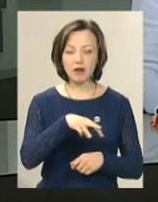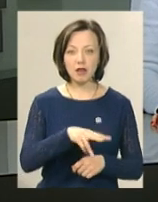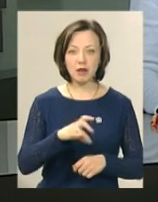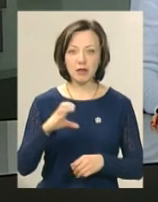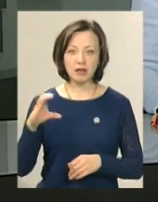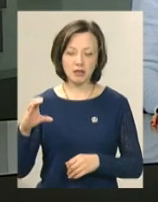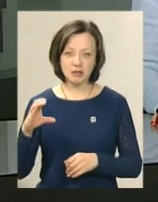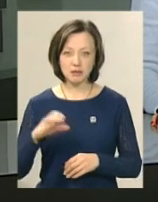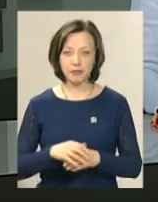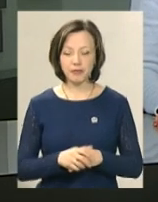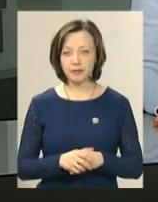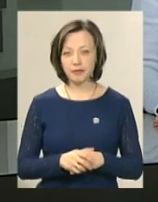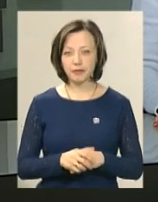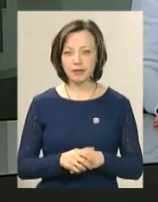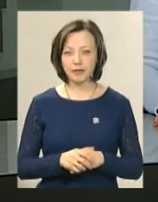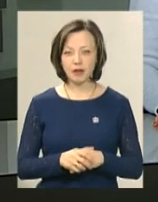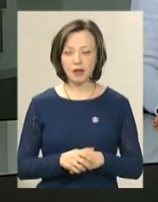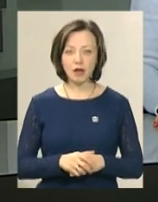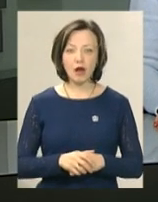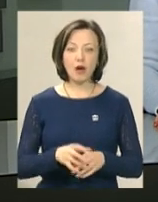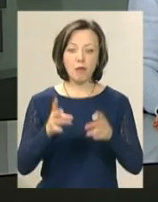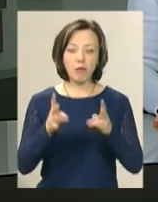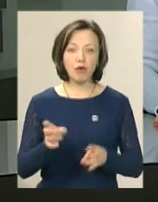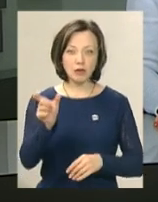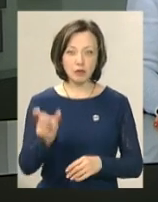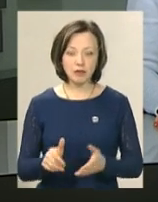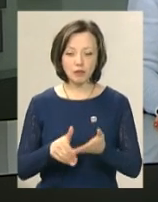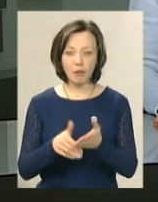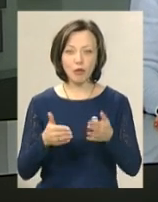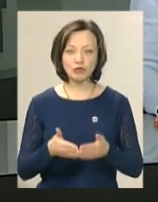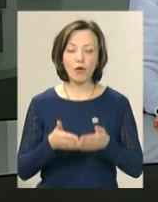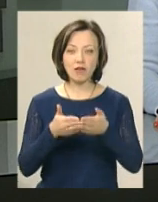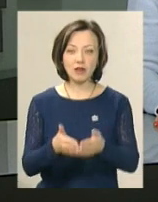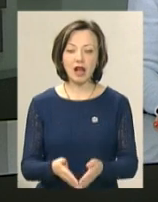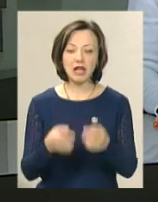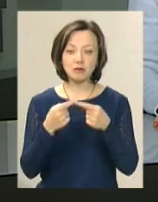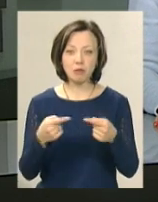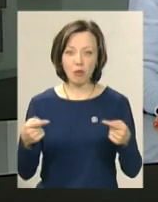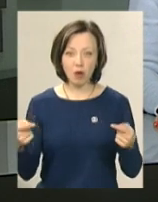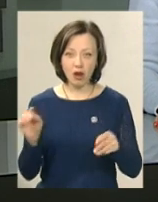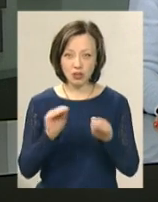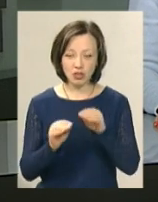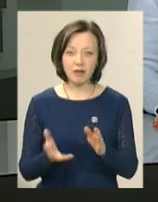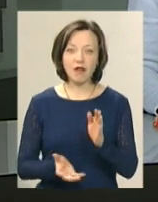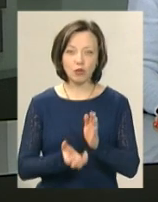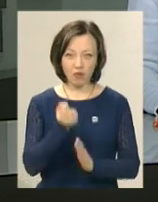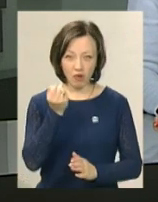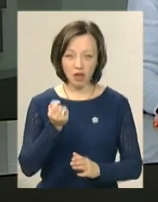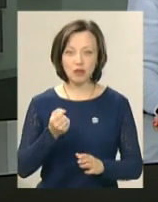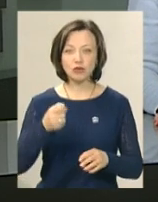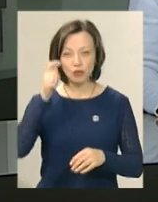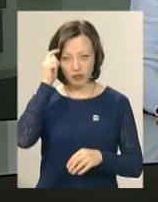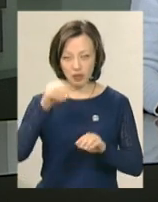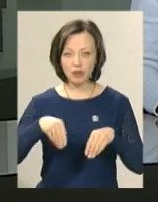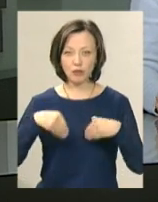надзвичайних ситуацій області Андрій Козак. Потерпілого за допомогою човна та спорядження надзвичайників рятували. Після чого